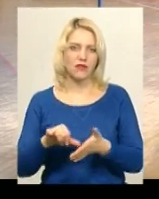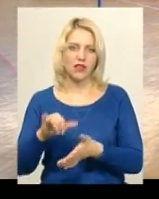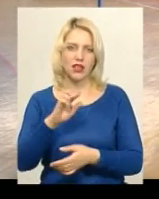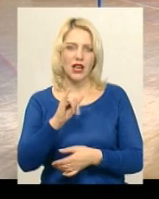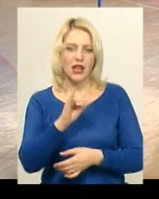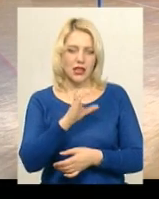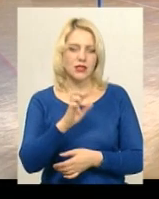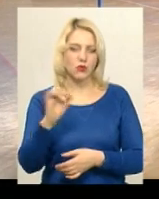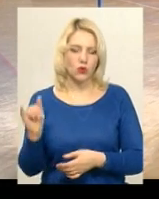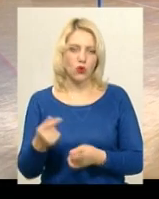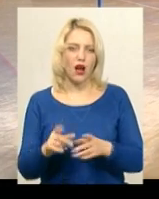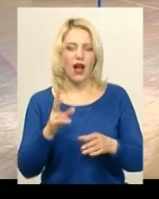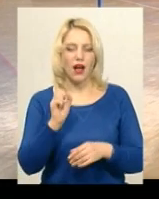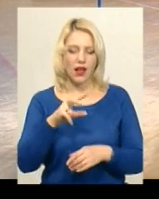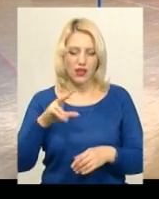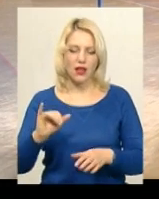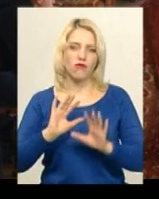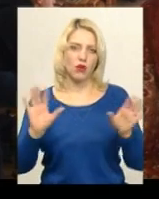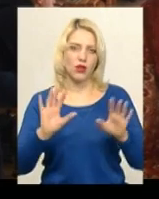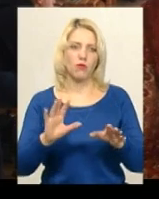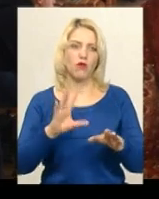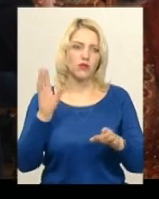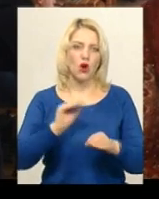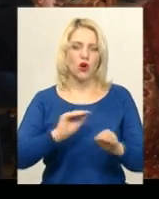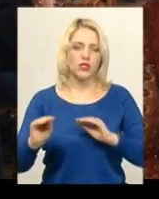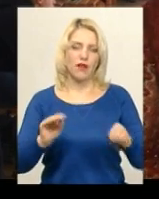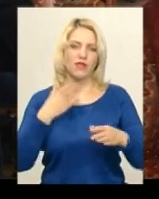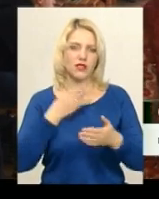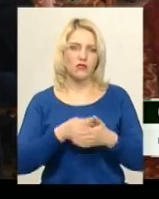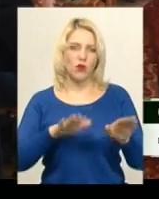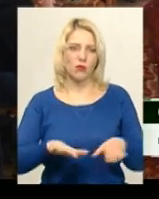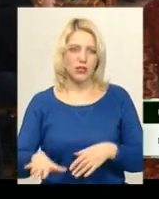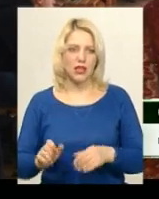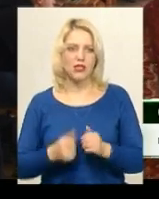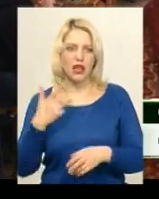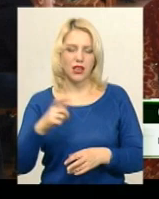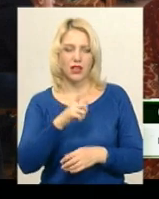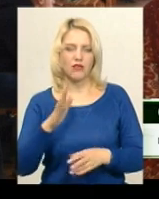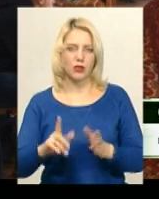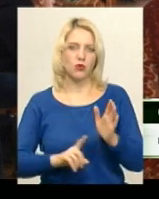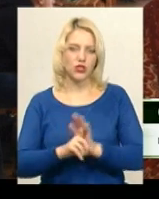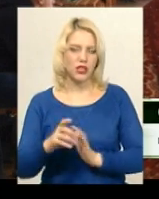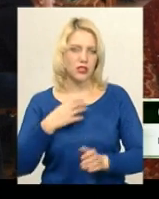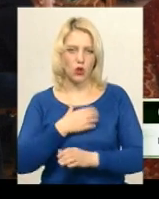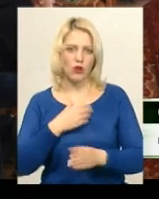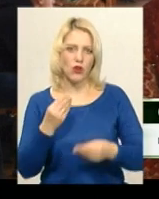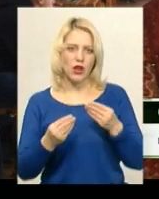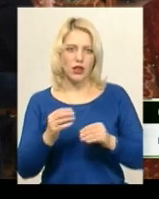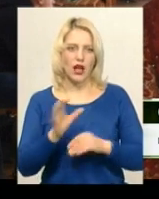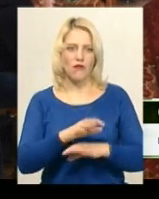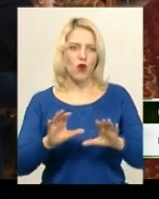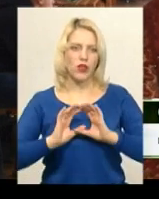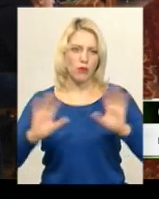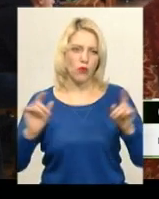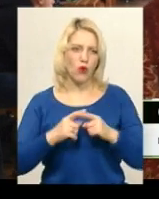безпеки. Але волейбол поставиться на свої місця. За кілька хвилин розпочнеться ключова гра змагань з волейболу «Динаміади